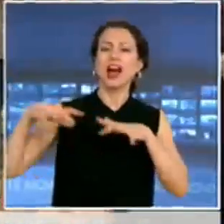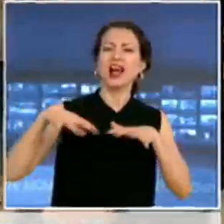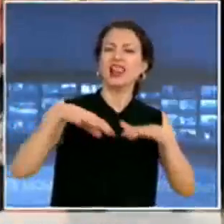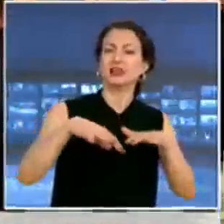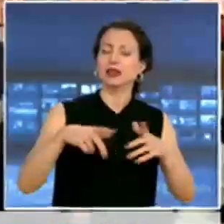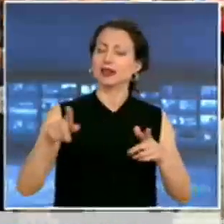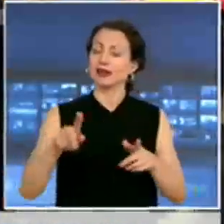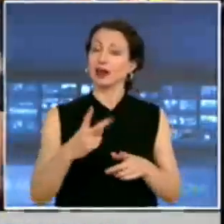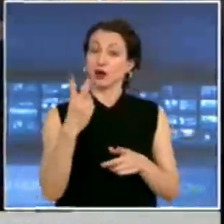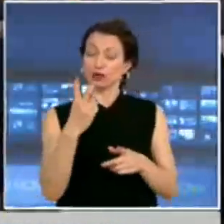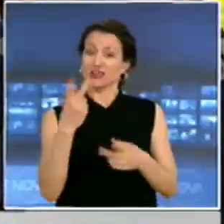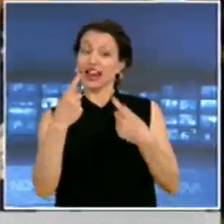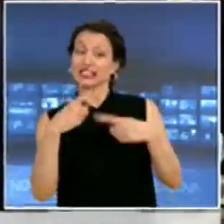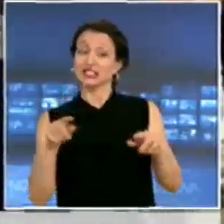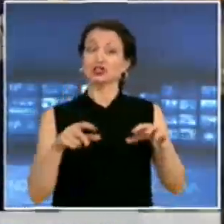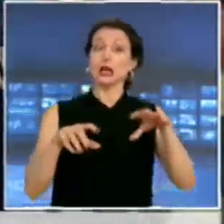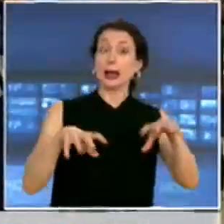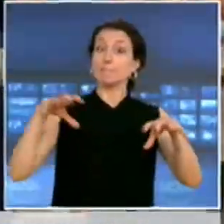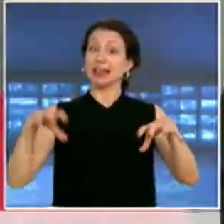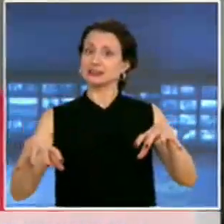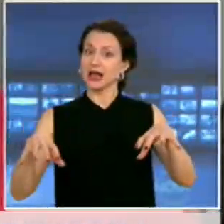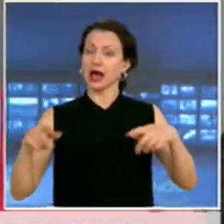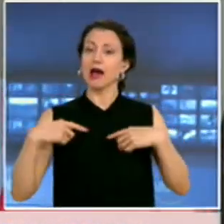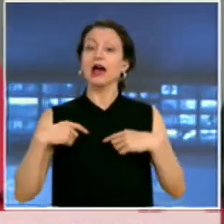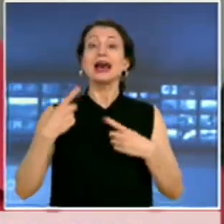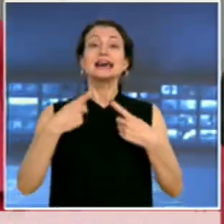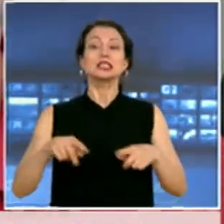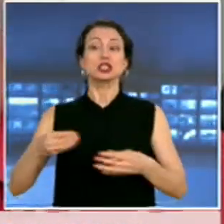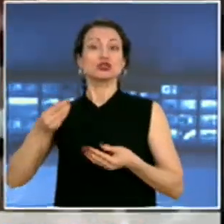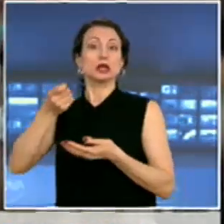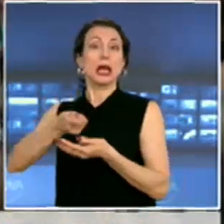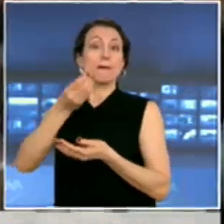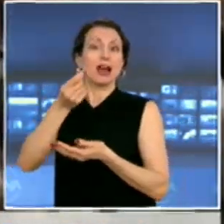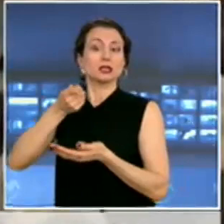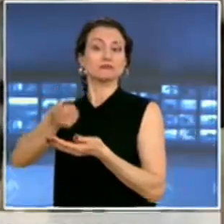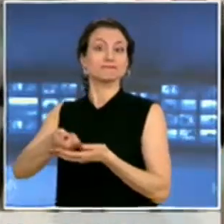различни места на една и същата група беха предложени различни суми. Минимума е 40 лето.